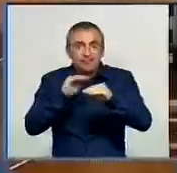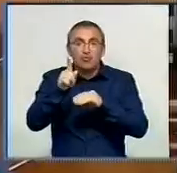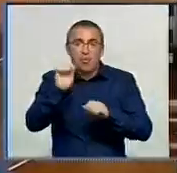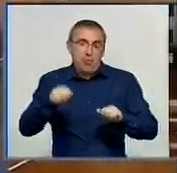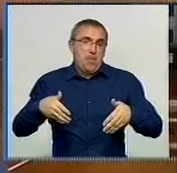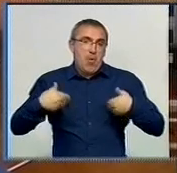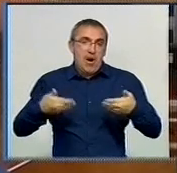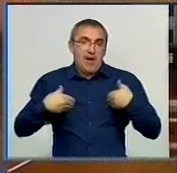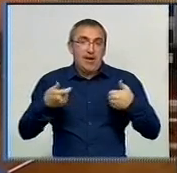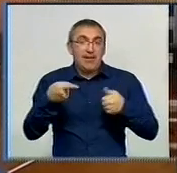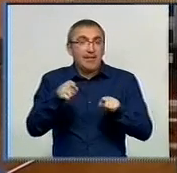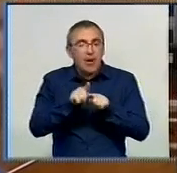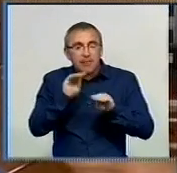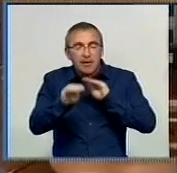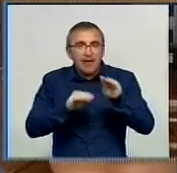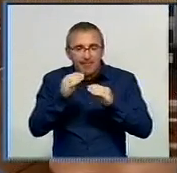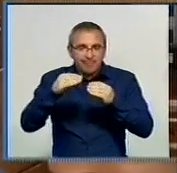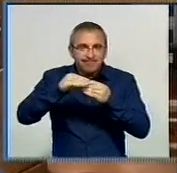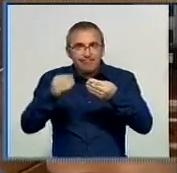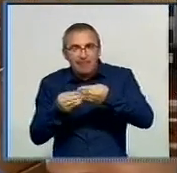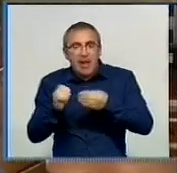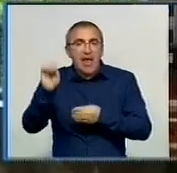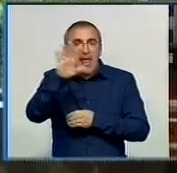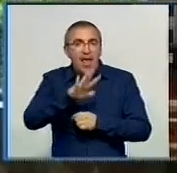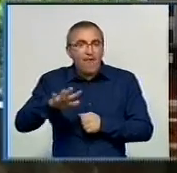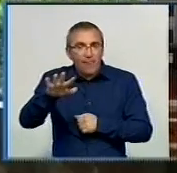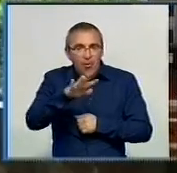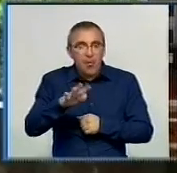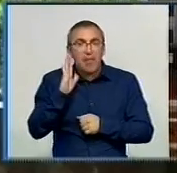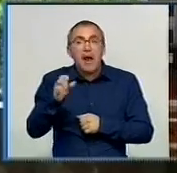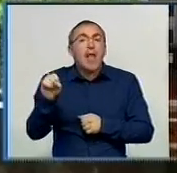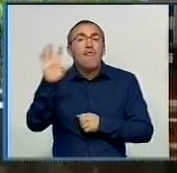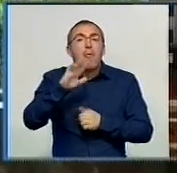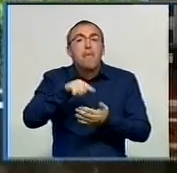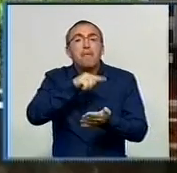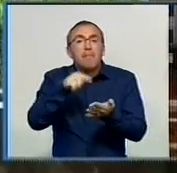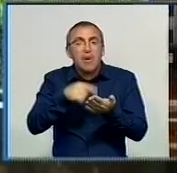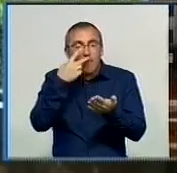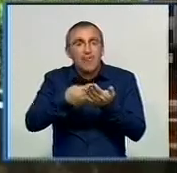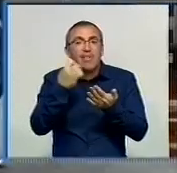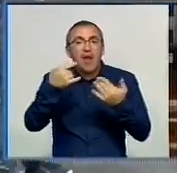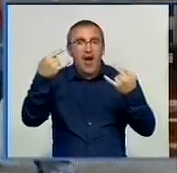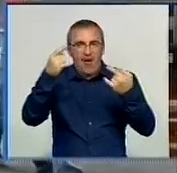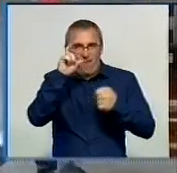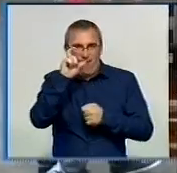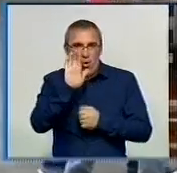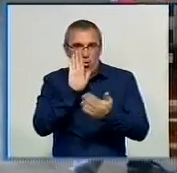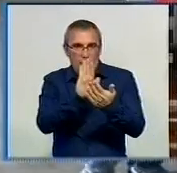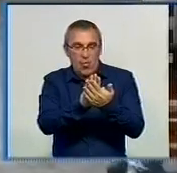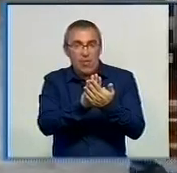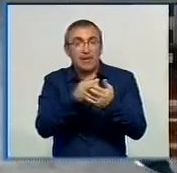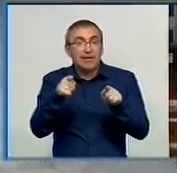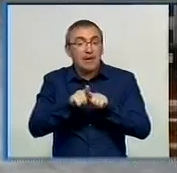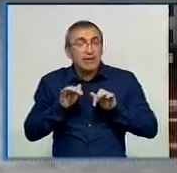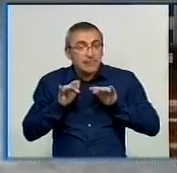Окрім цього, учасники складали з пазлів карту Європи та намагались вгадати, яке європейське місто зображене на фотографіях. Організатори кажуть, своїм